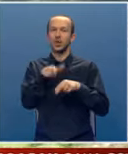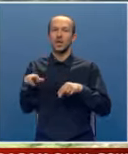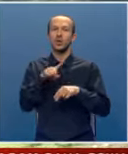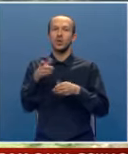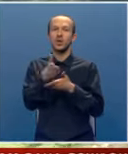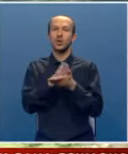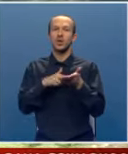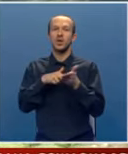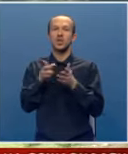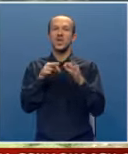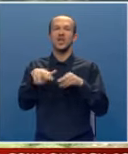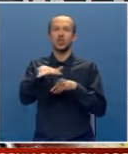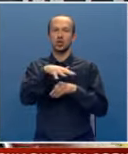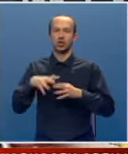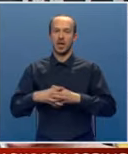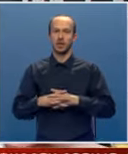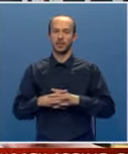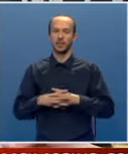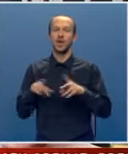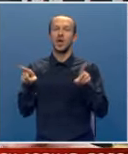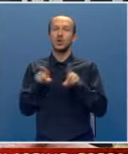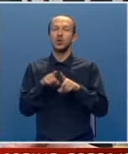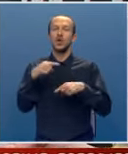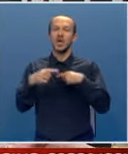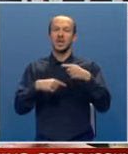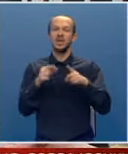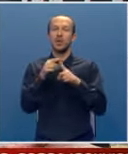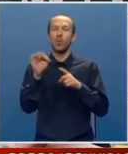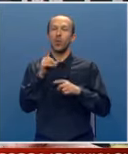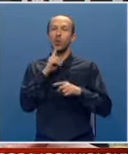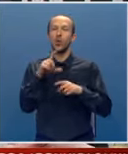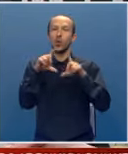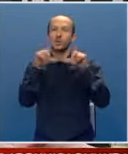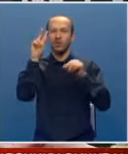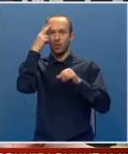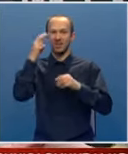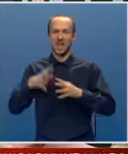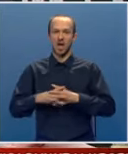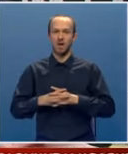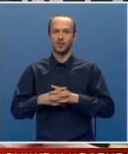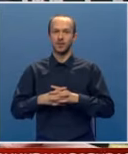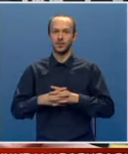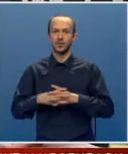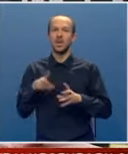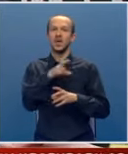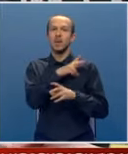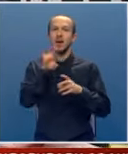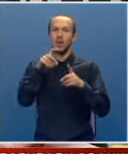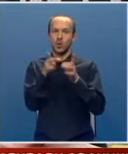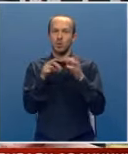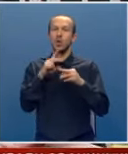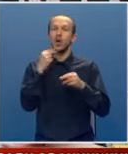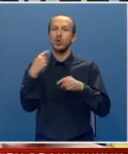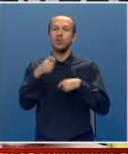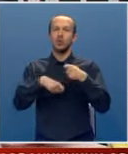dok dio ide i na tržište. To je također neka tradicija po kojoj je ova ustanova poznata, da ima ekonomiju koja vrlo dobro